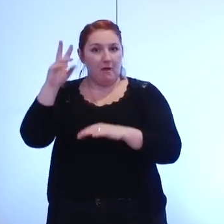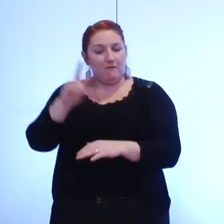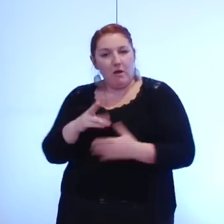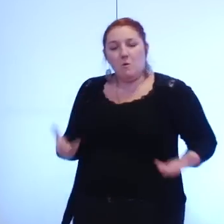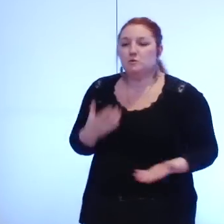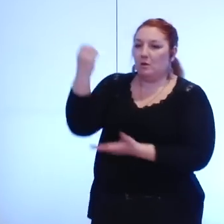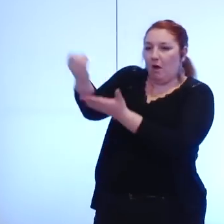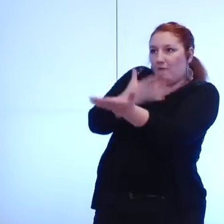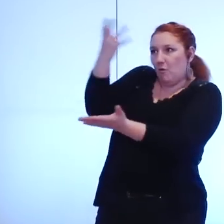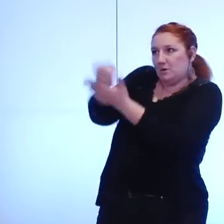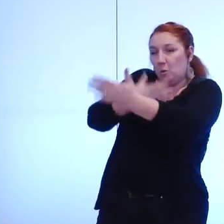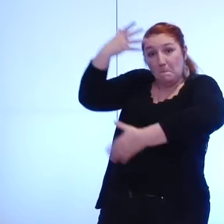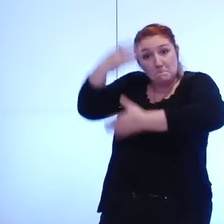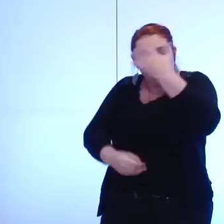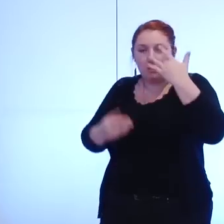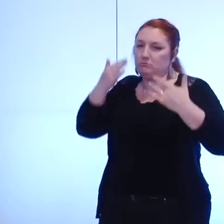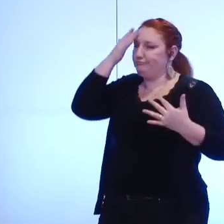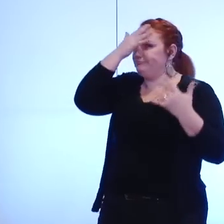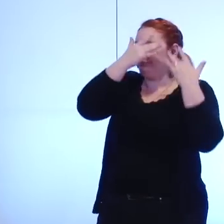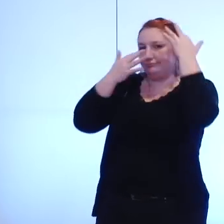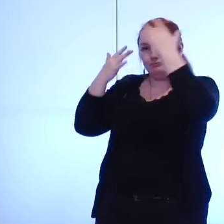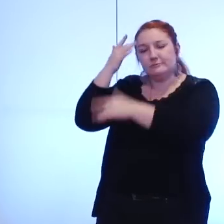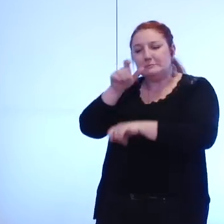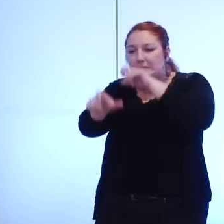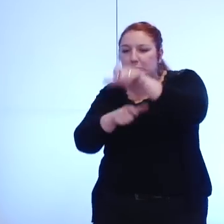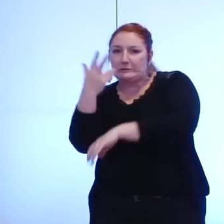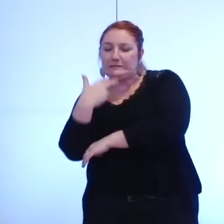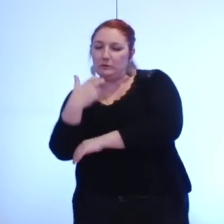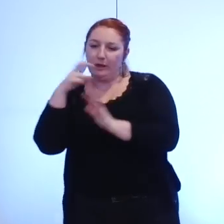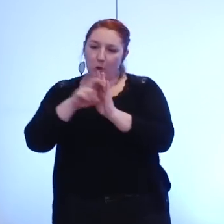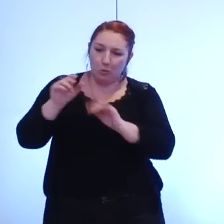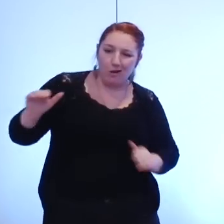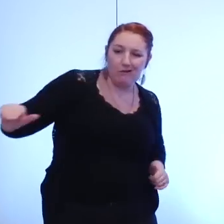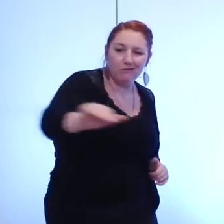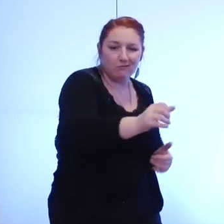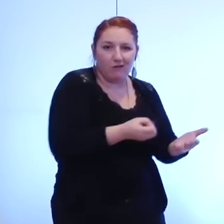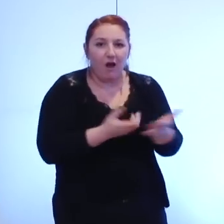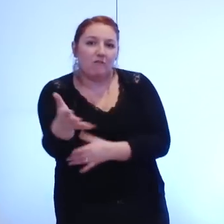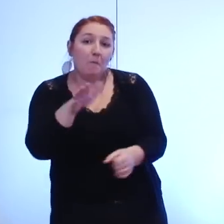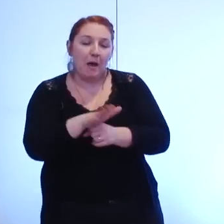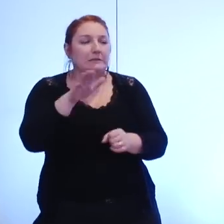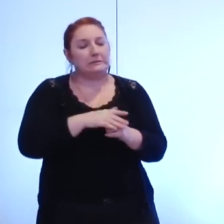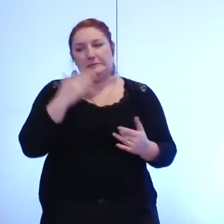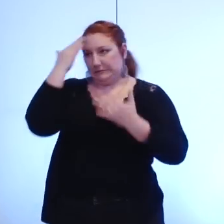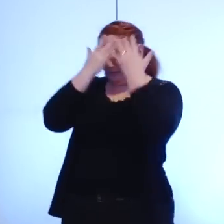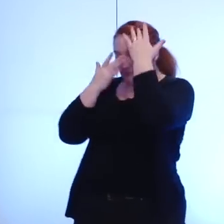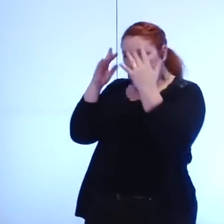et du manque de sollicitation des citoyens grenoblois et nous sommes inquiets aussi que Grenoble ne donne pas le bon exemple